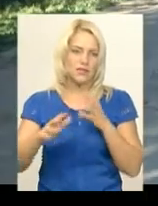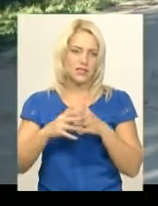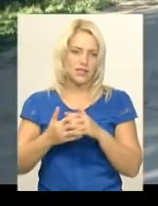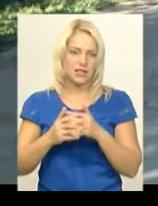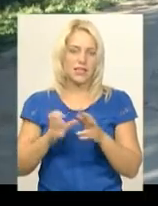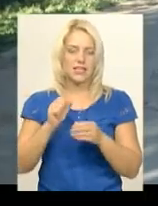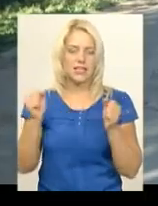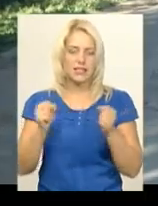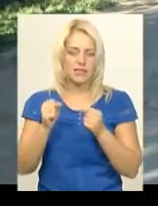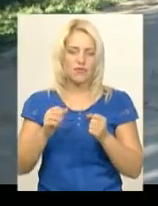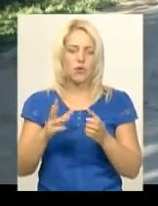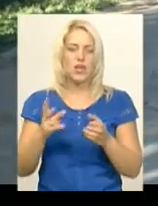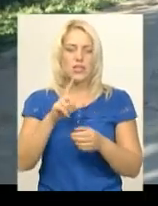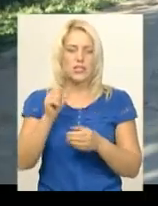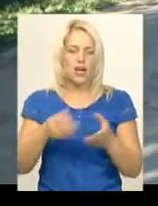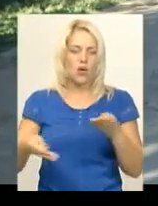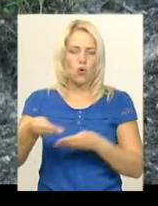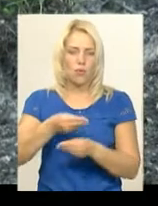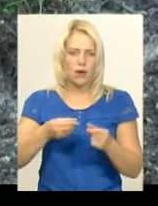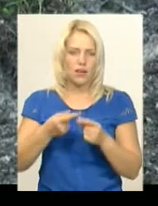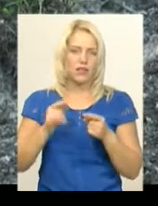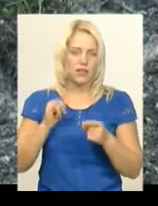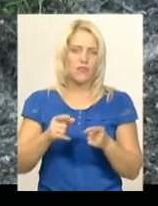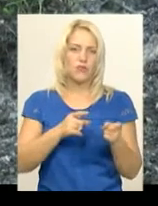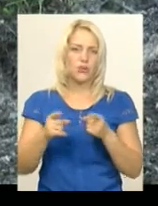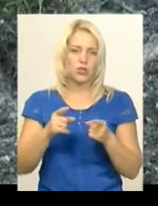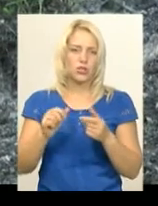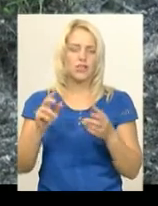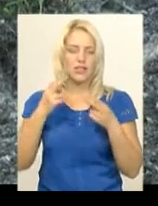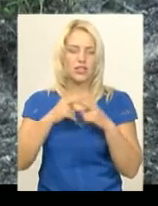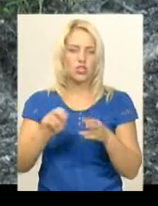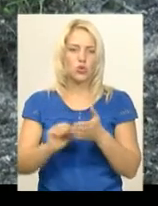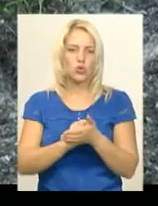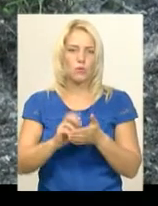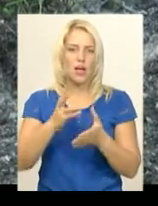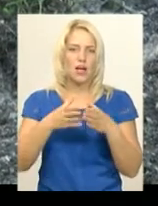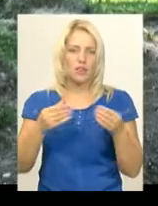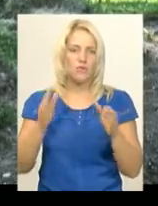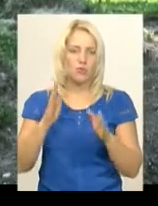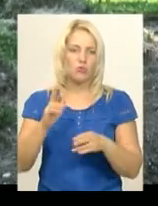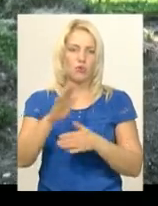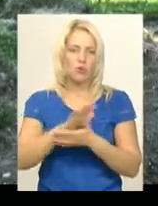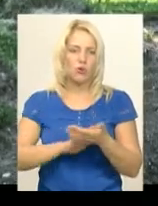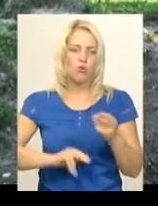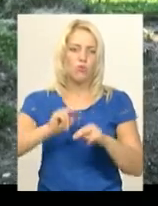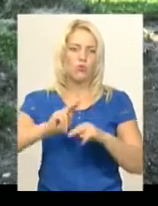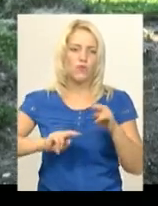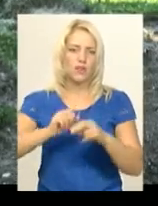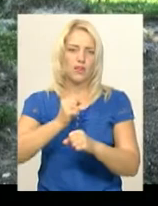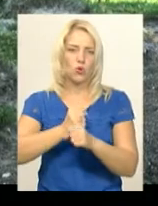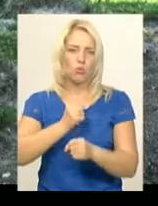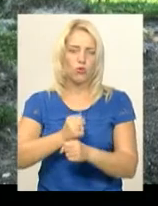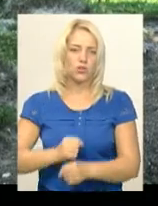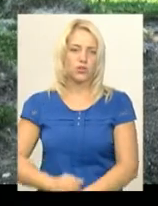зиму, за внески членів кооперативу, планують закінчити виготовлення технічної документації, а навесні продовжити будівельні роботи. Світлана Поробок,